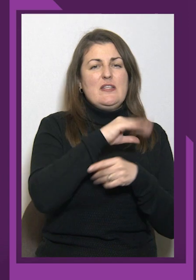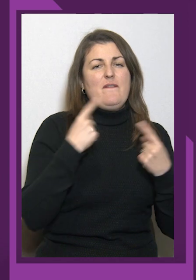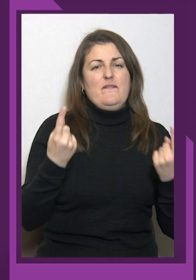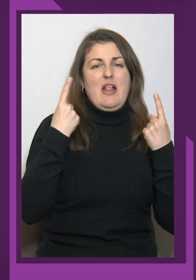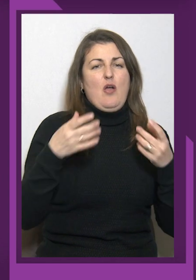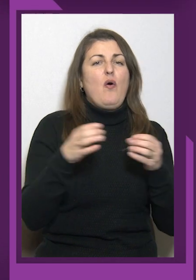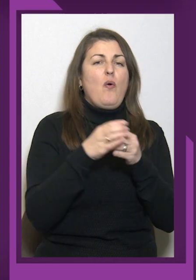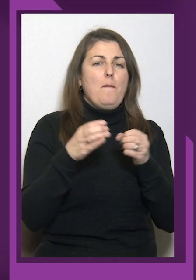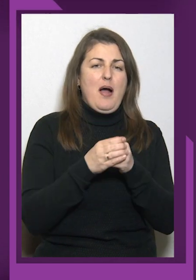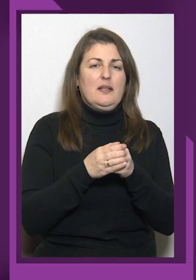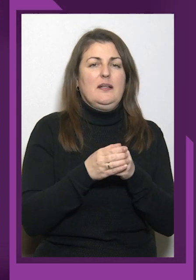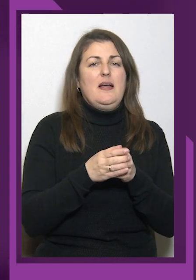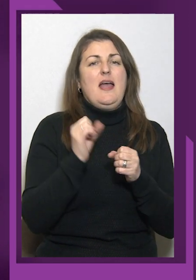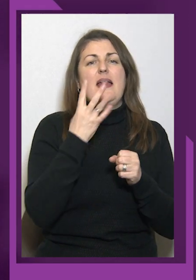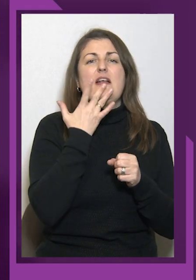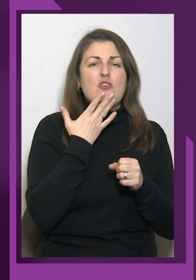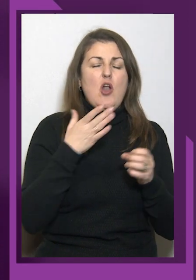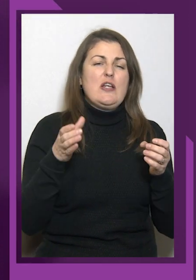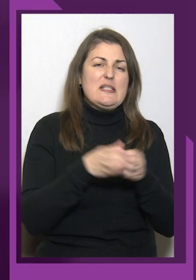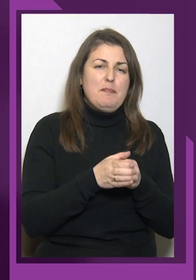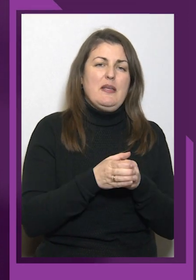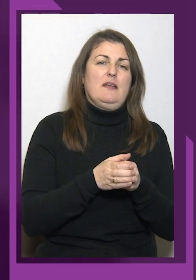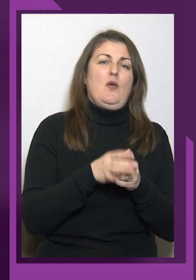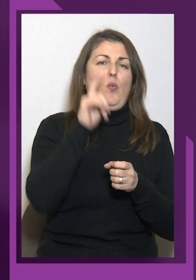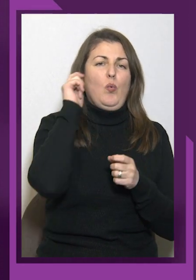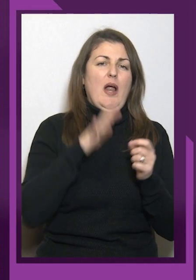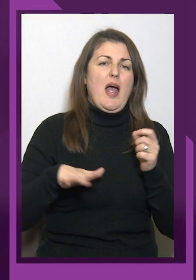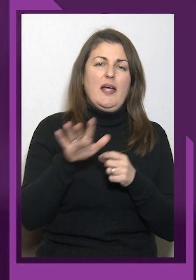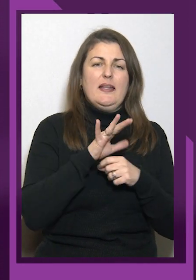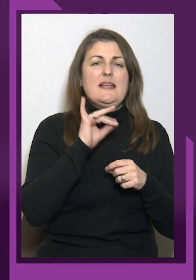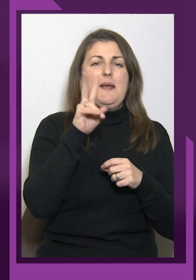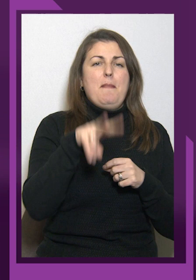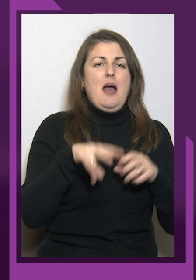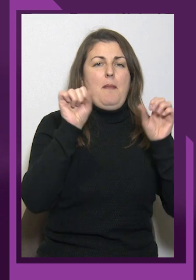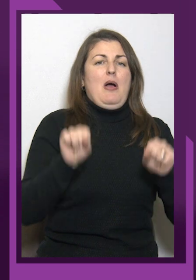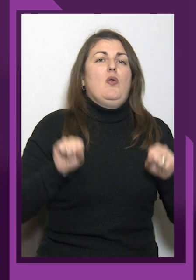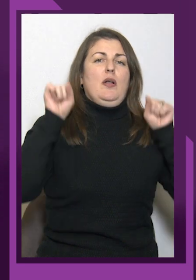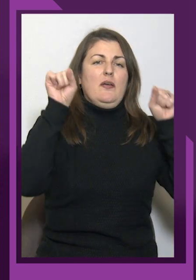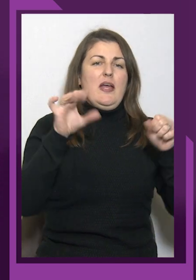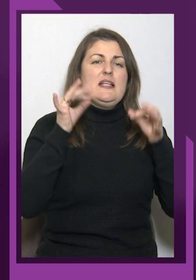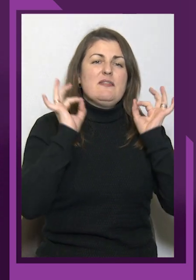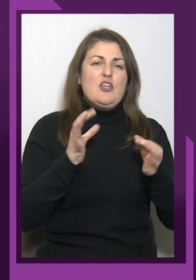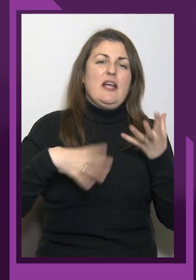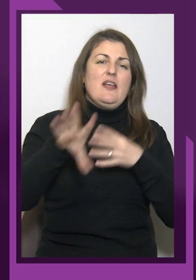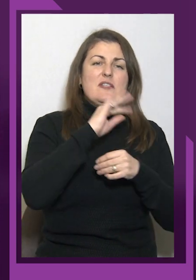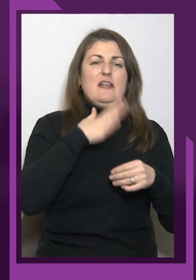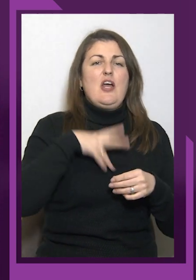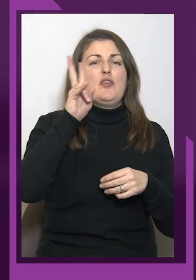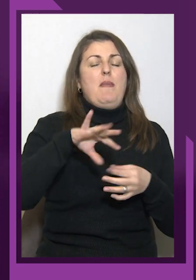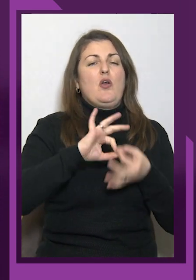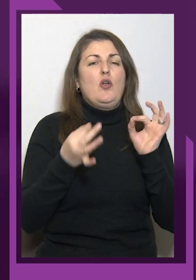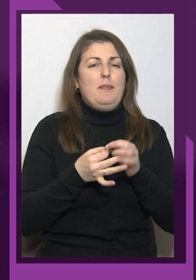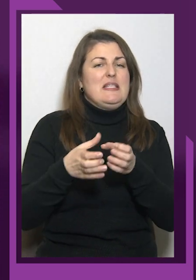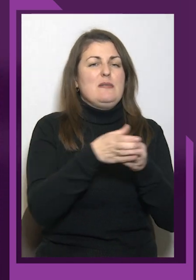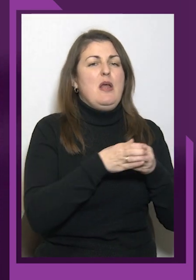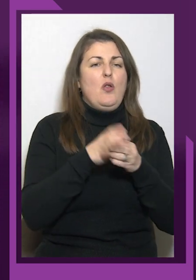України з парапаверліфтингу, і, звичайно, всієї нашої паралімпійської спільноти, і підтримка і української